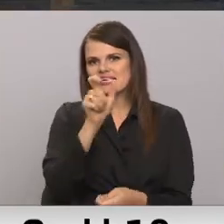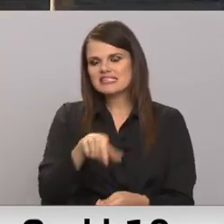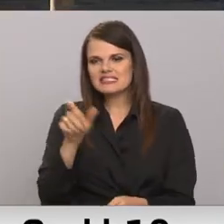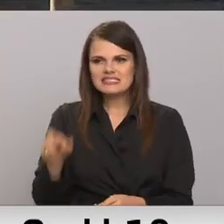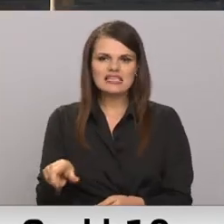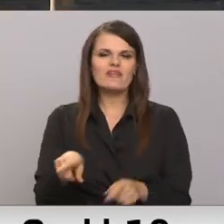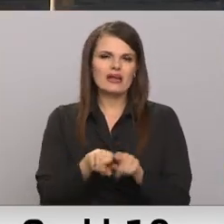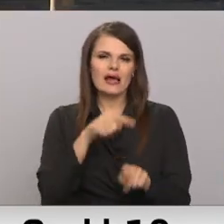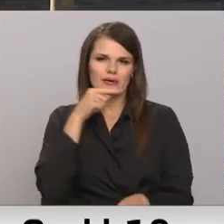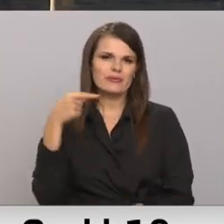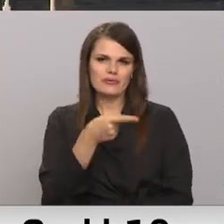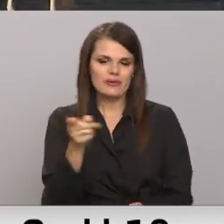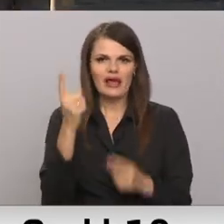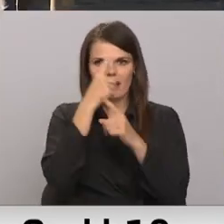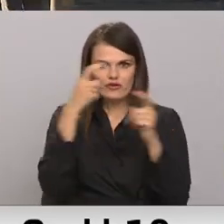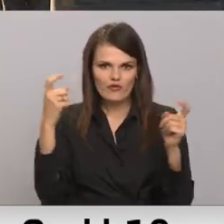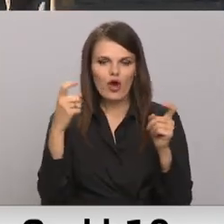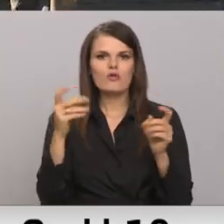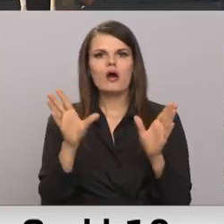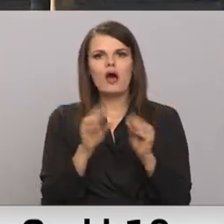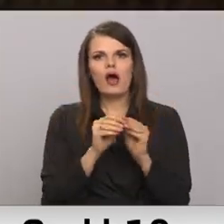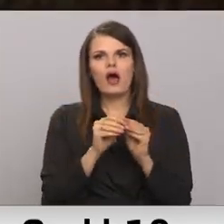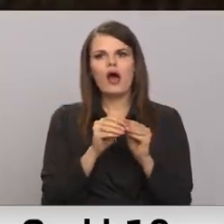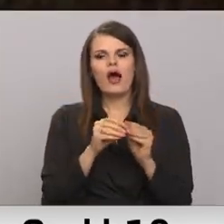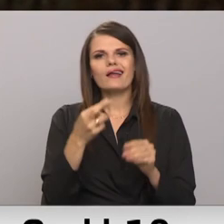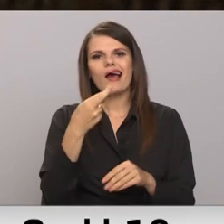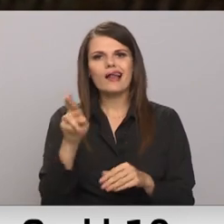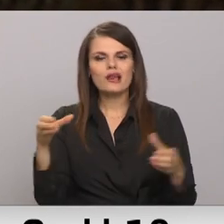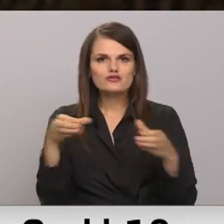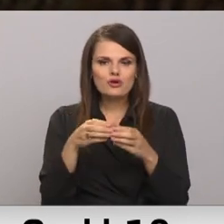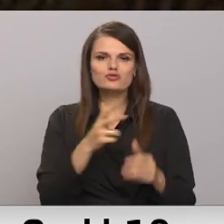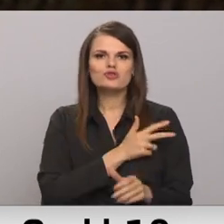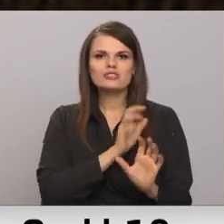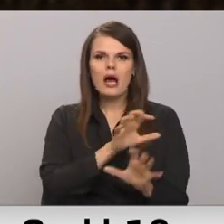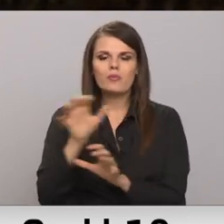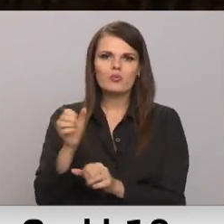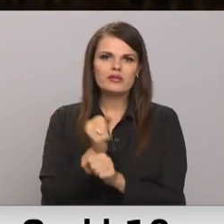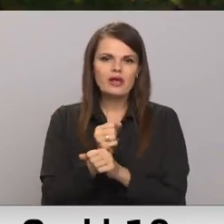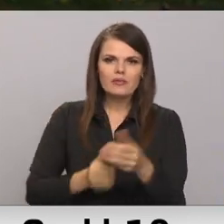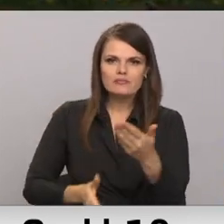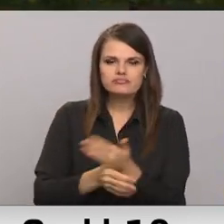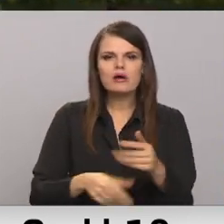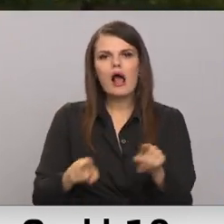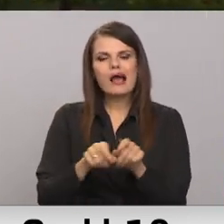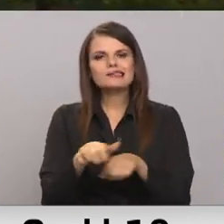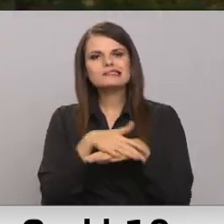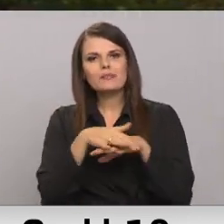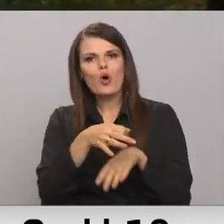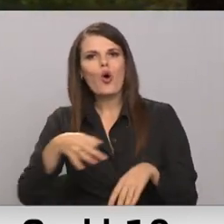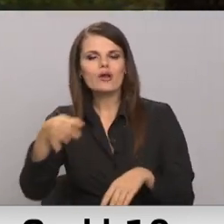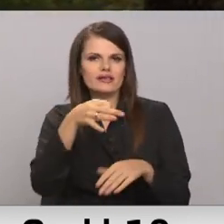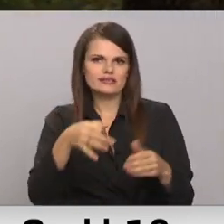toskaita krievalodīgu jiem informāciju ar religisko draudžu, sociālās aprūpes darbinieku un sabiedrisko organizāciju